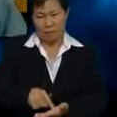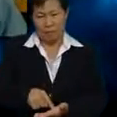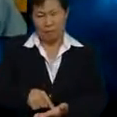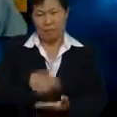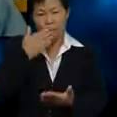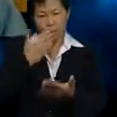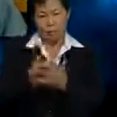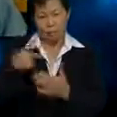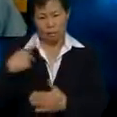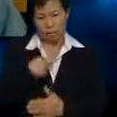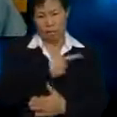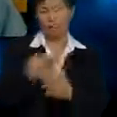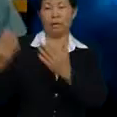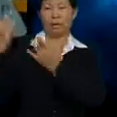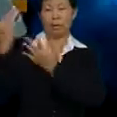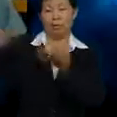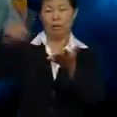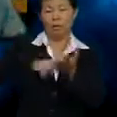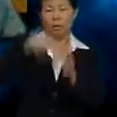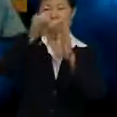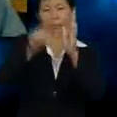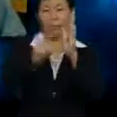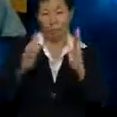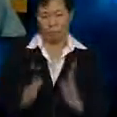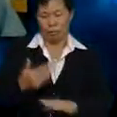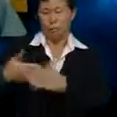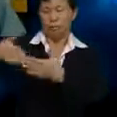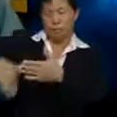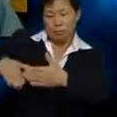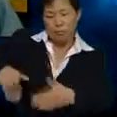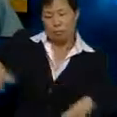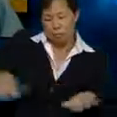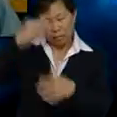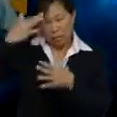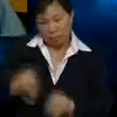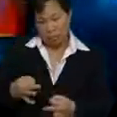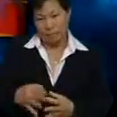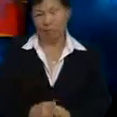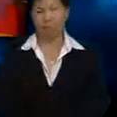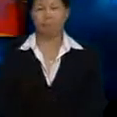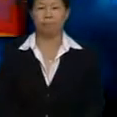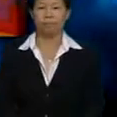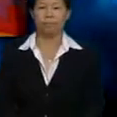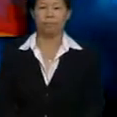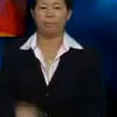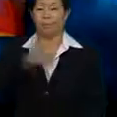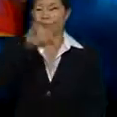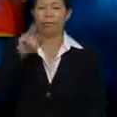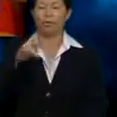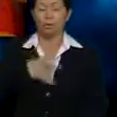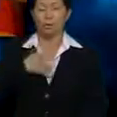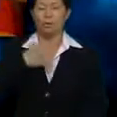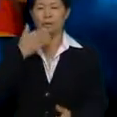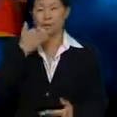Elok kita tunggu laporan peguam dulu Sebelum buat apa-apa keputusan Juala pun rasa itu lebih